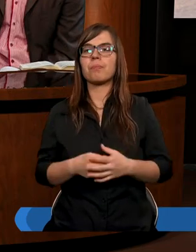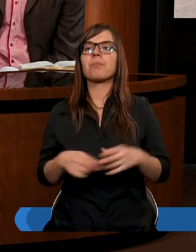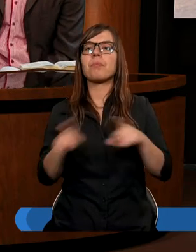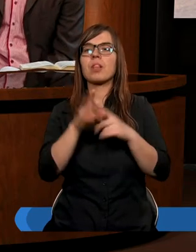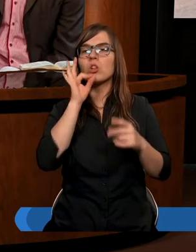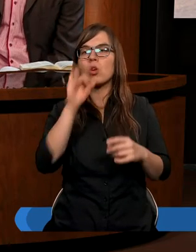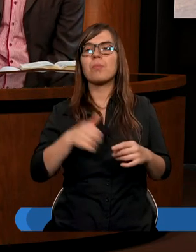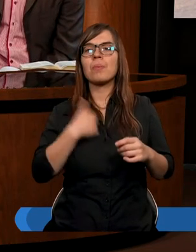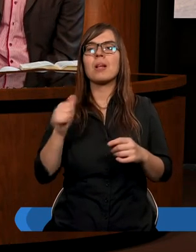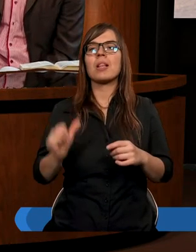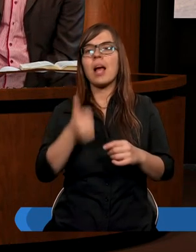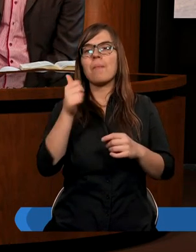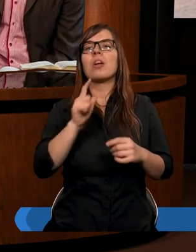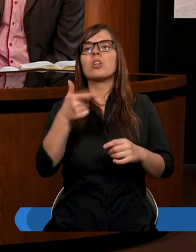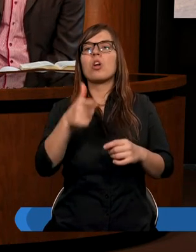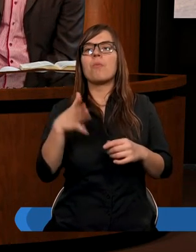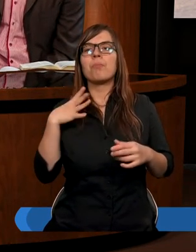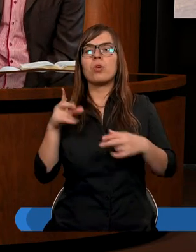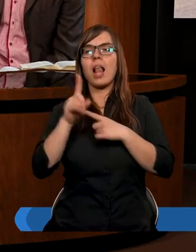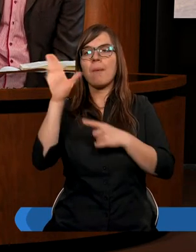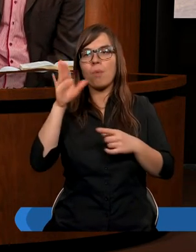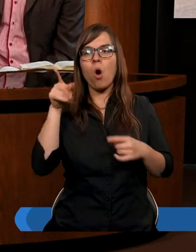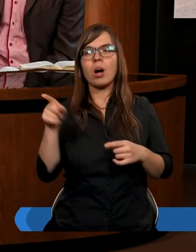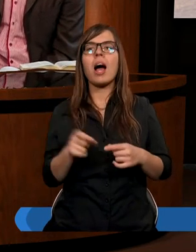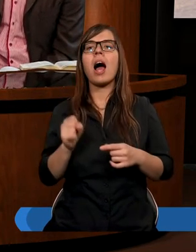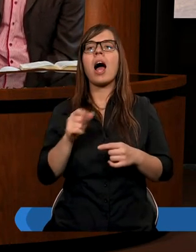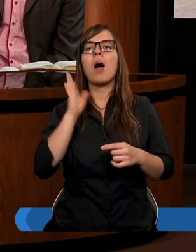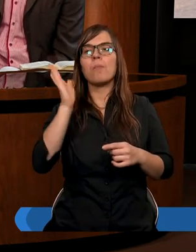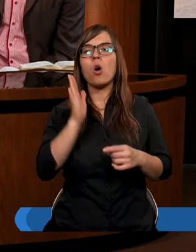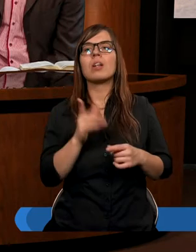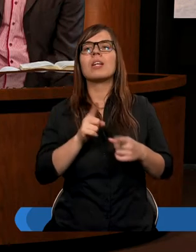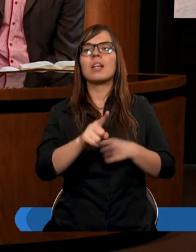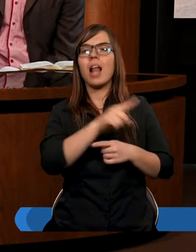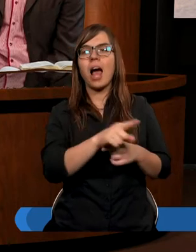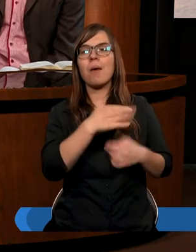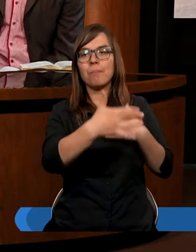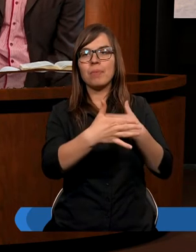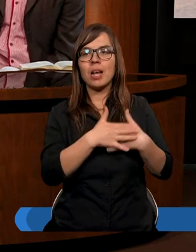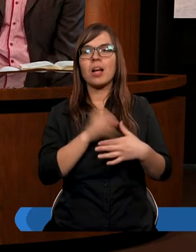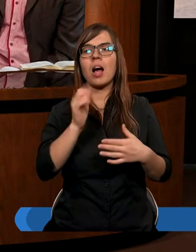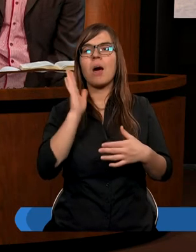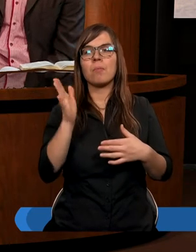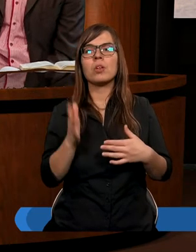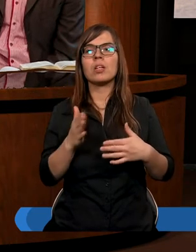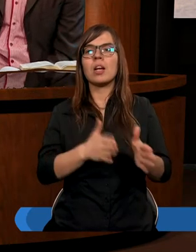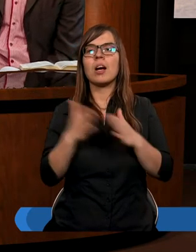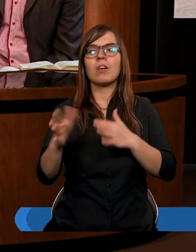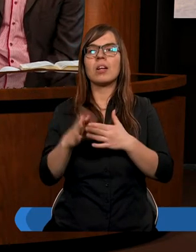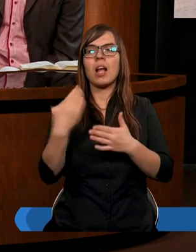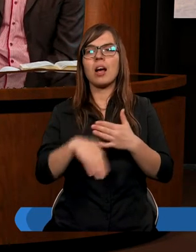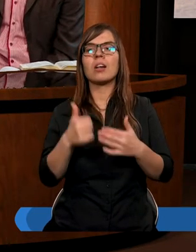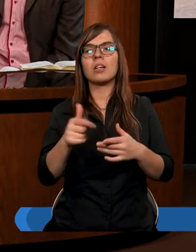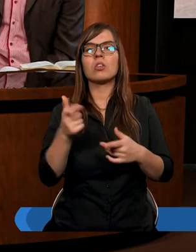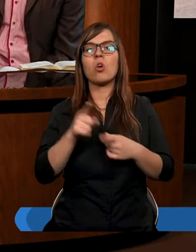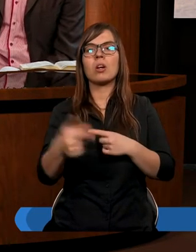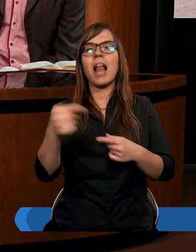żebyśmy najpierw widzieli co należy dla Boga a potem co należy dla bliźnich a na samym końcu co